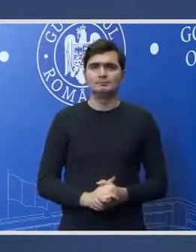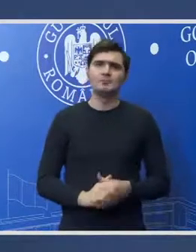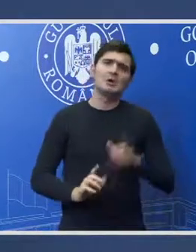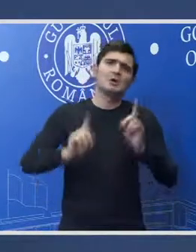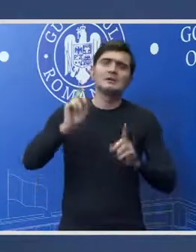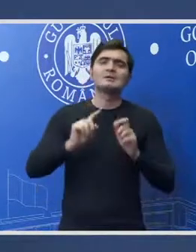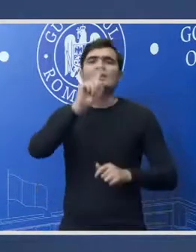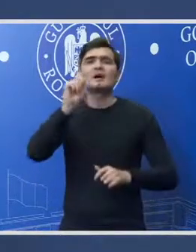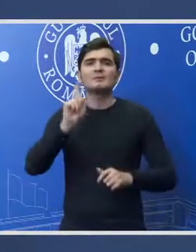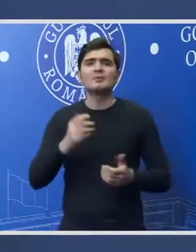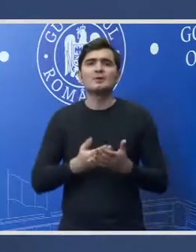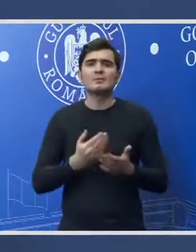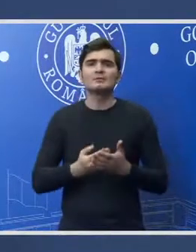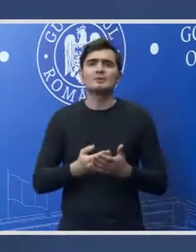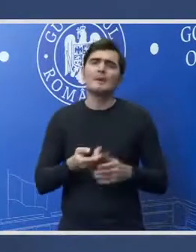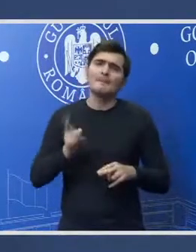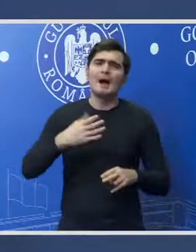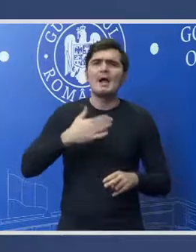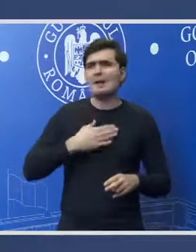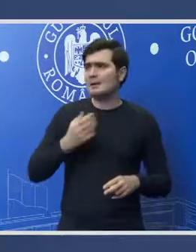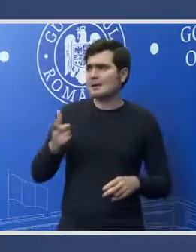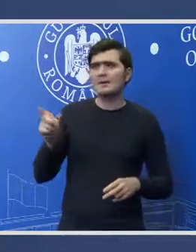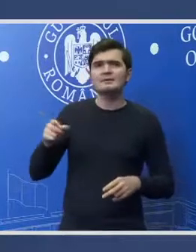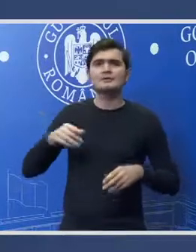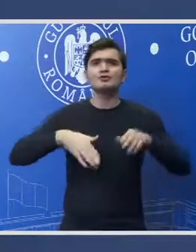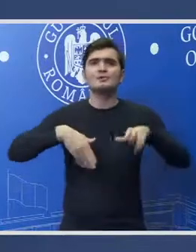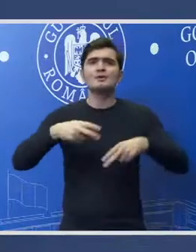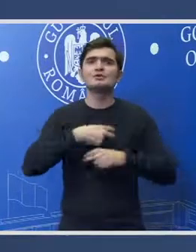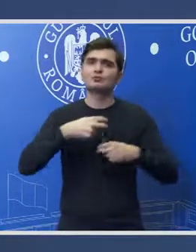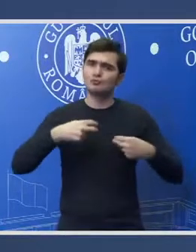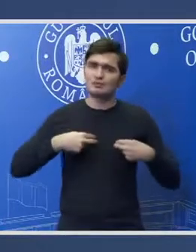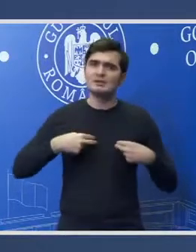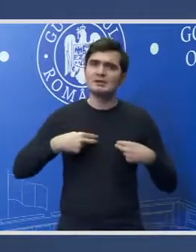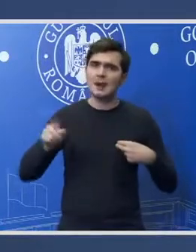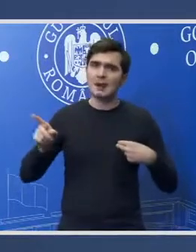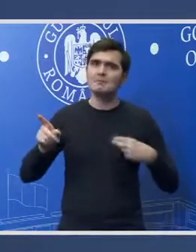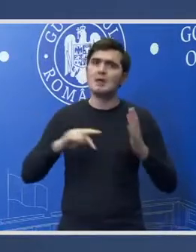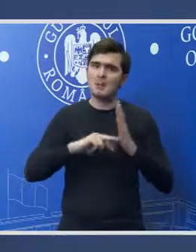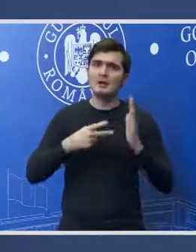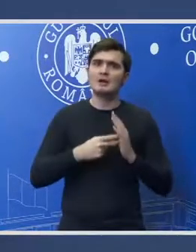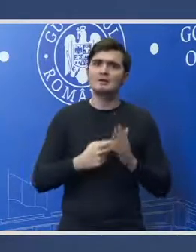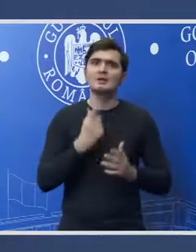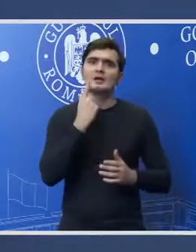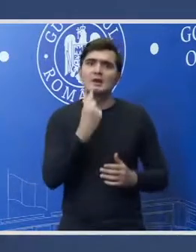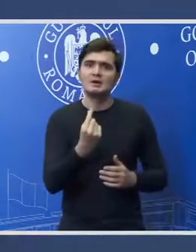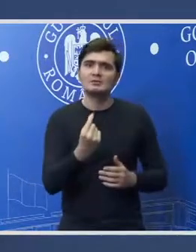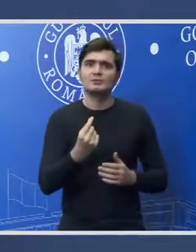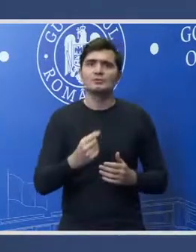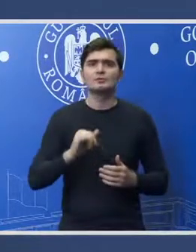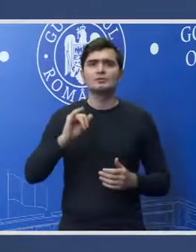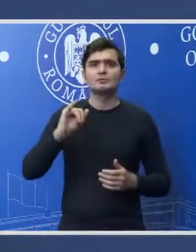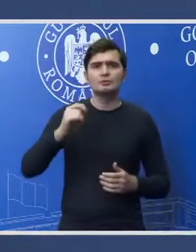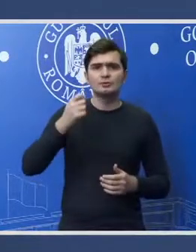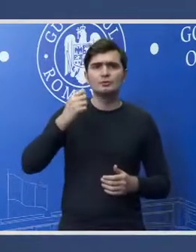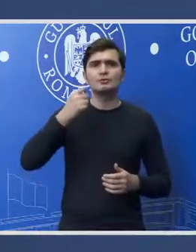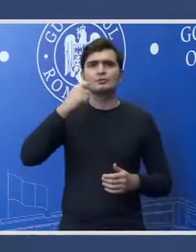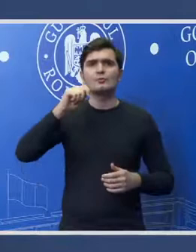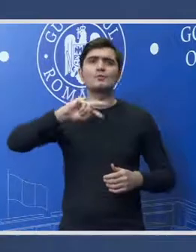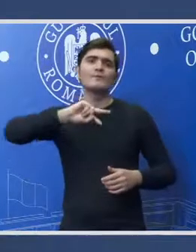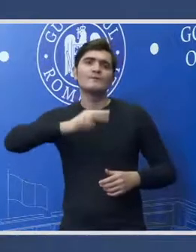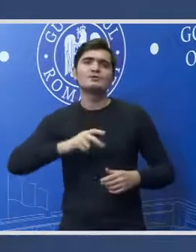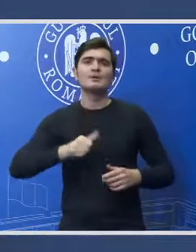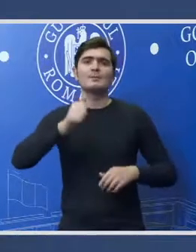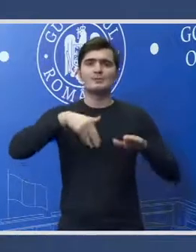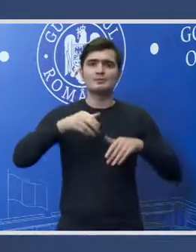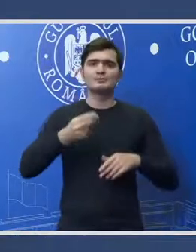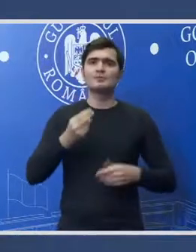câteva întrebări, pentru că mai am și Ministrul Justiției este aici pregătit să vă răspundă și toți un vicepremier. Deci, doar câteva